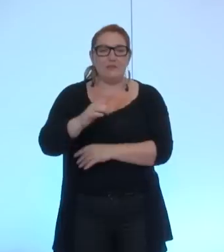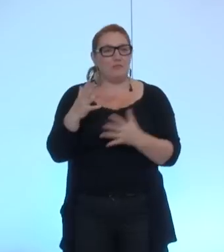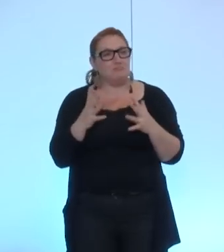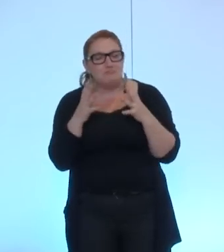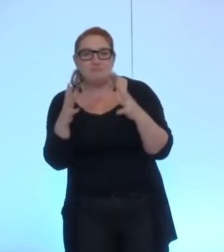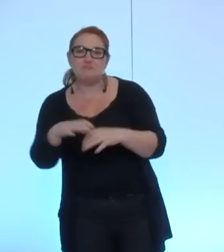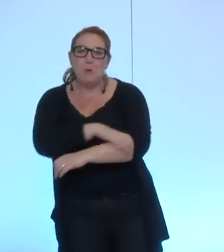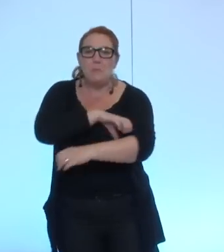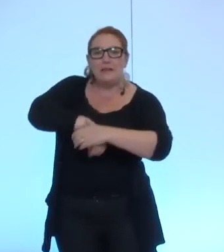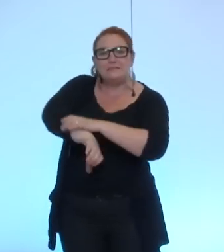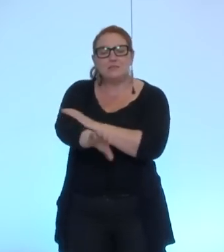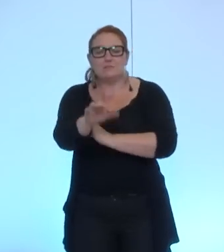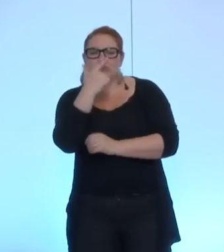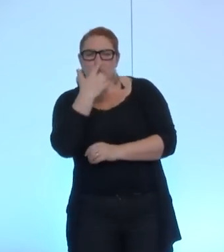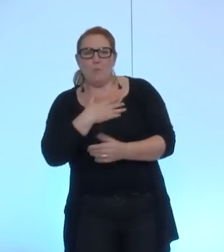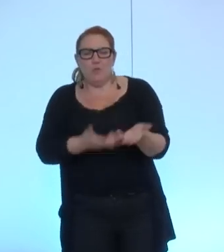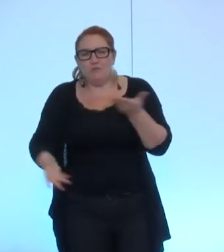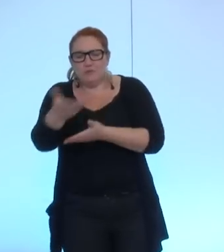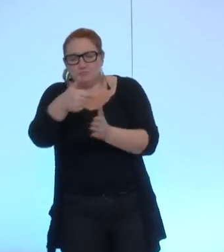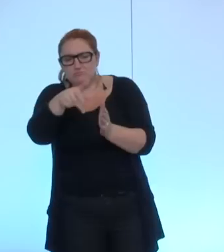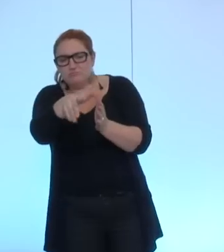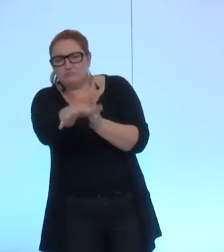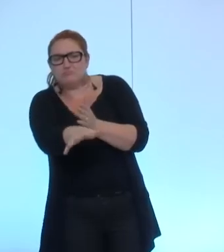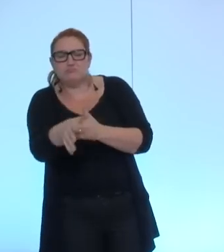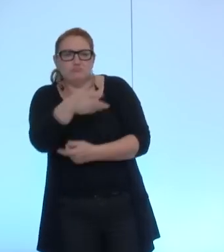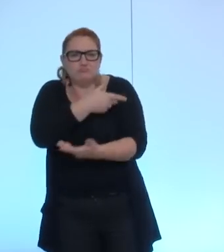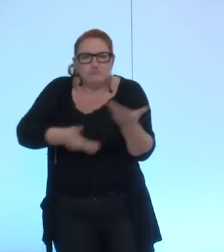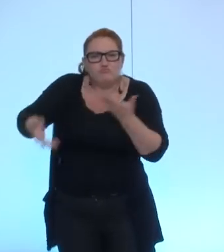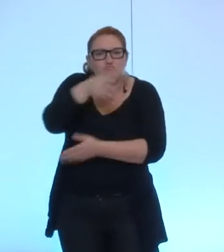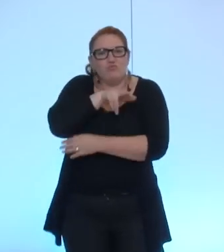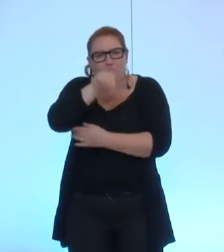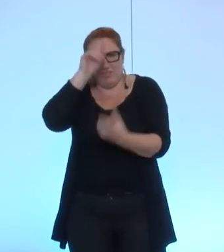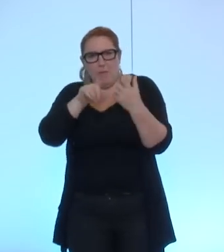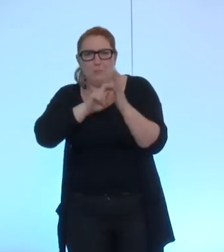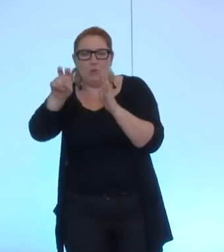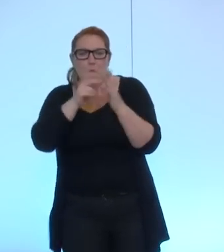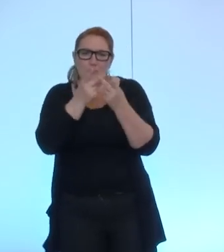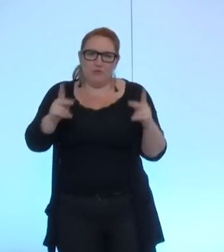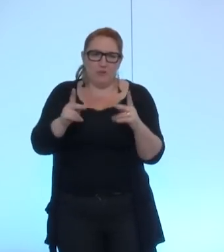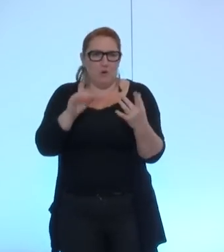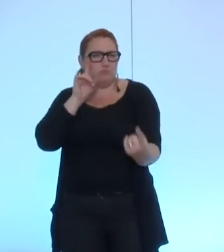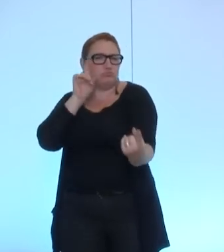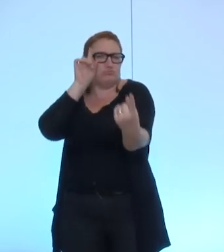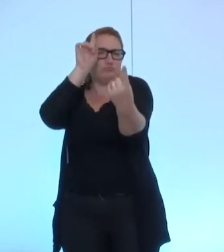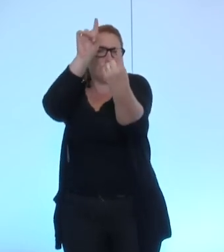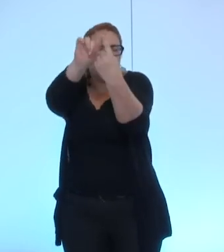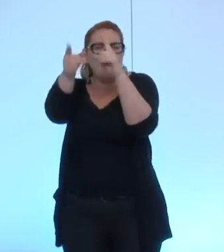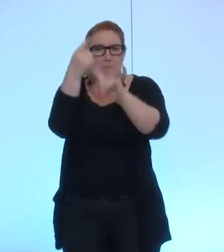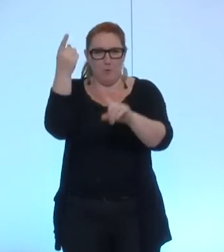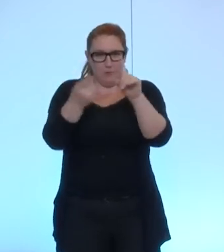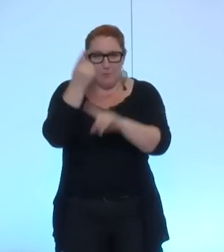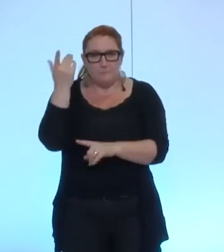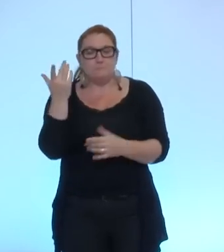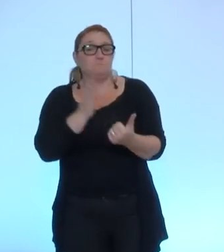nous aurons l'occasion d'échanger dans les mois à venir sur les gros enjeux qui attendent notre ville, à la fois sur